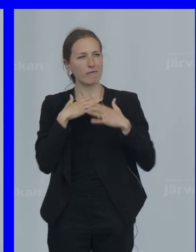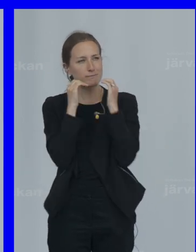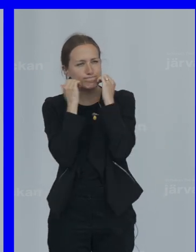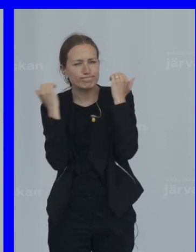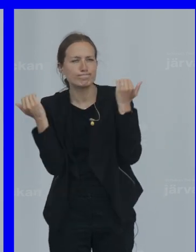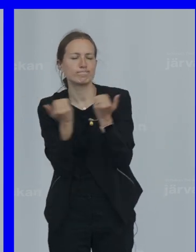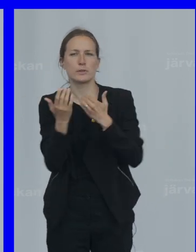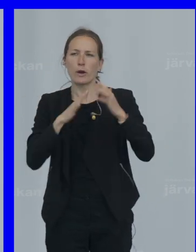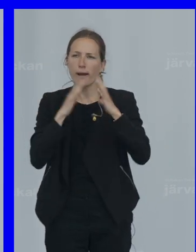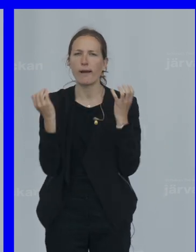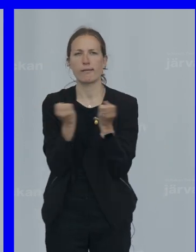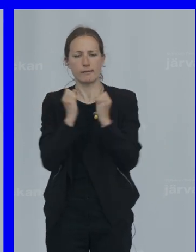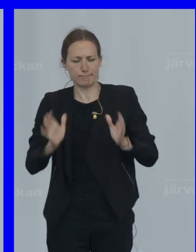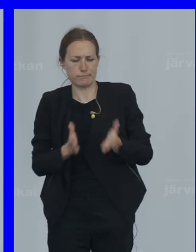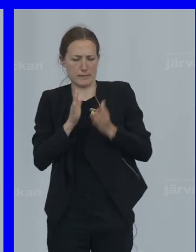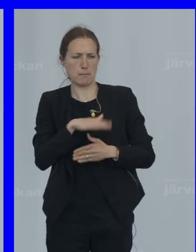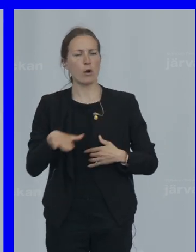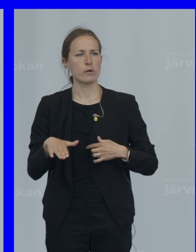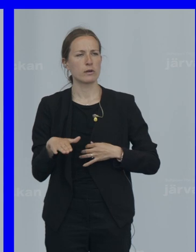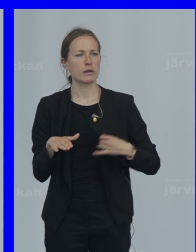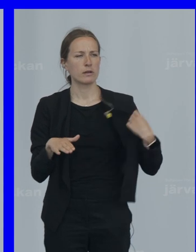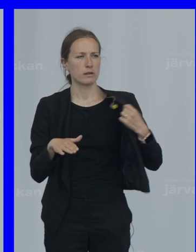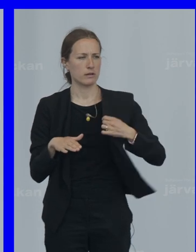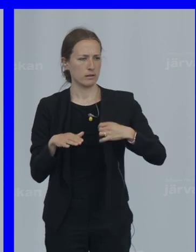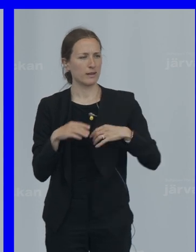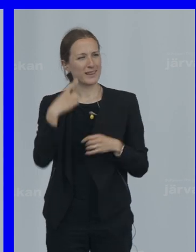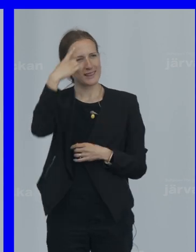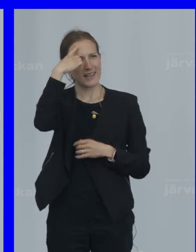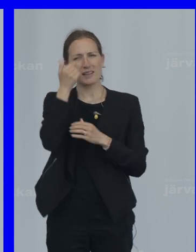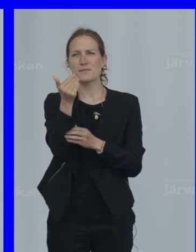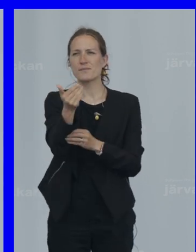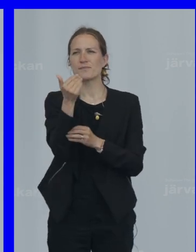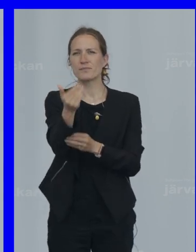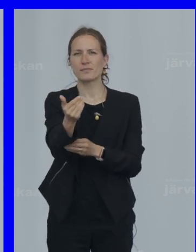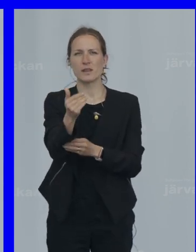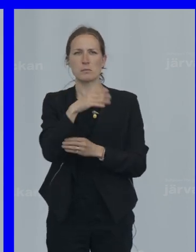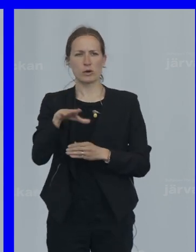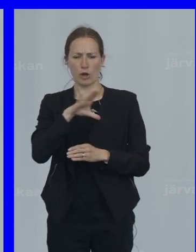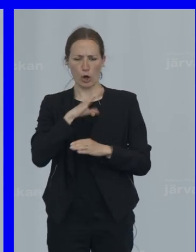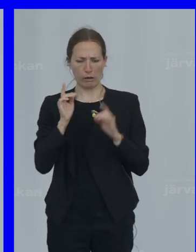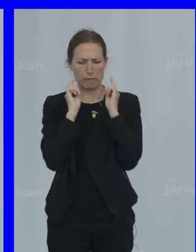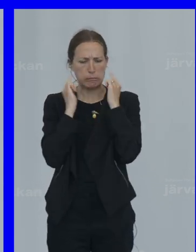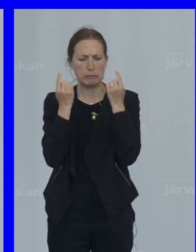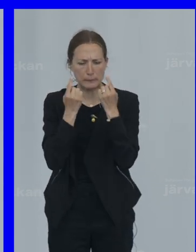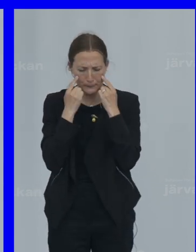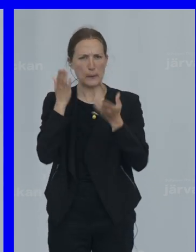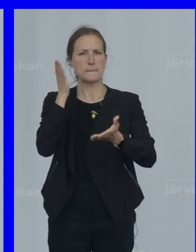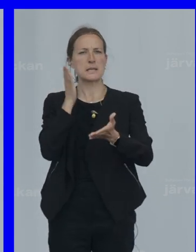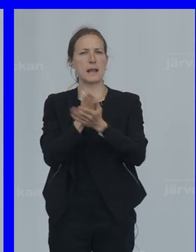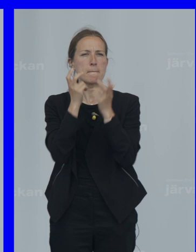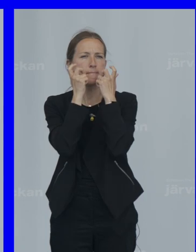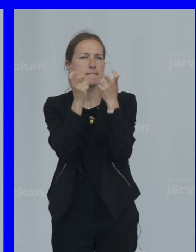allt för Tänk er sen att det här barnet Inte har runda kinder Och en bestämd blick